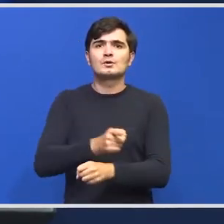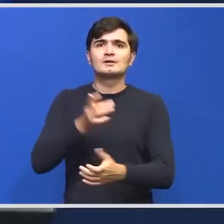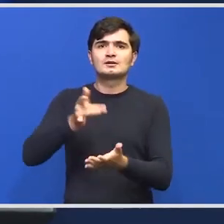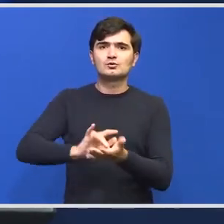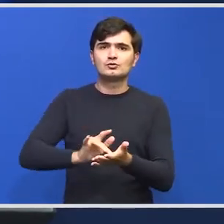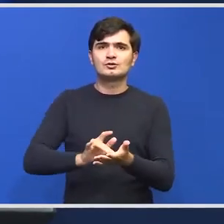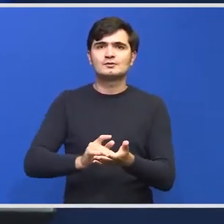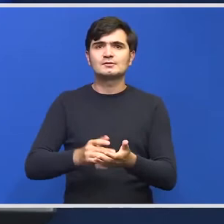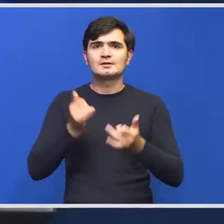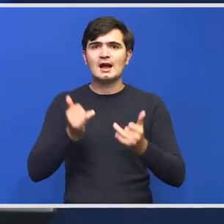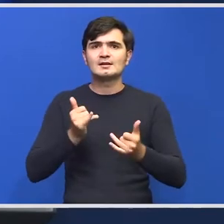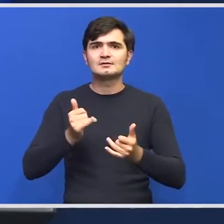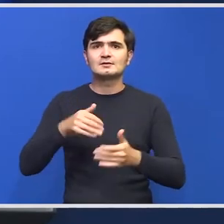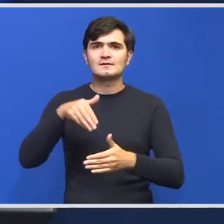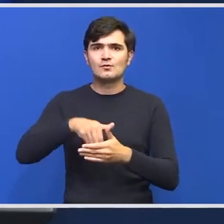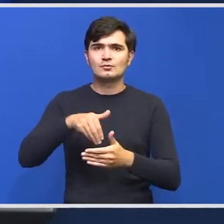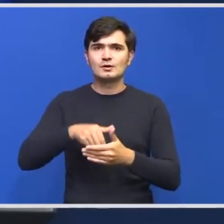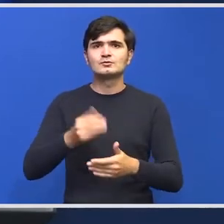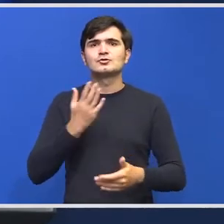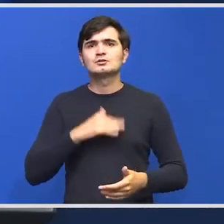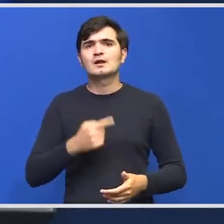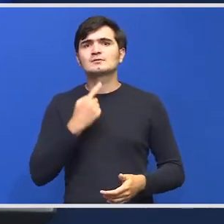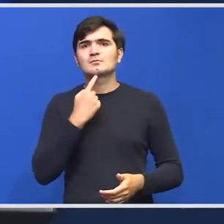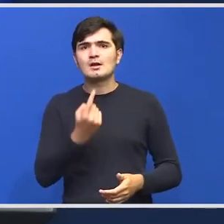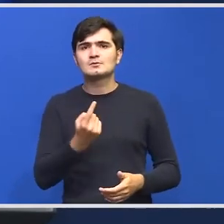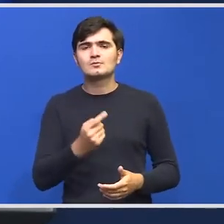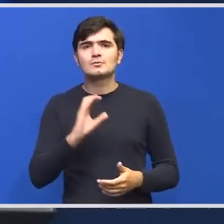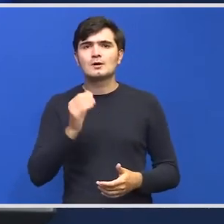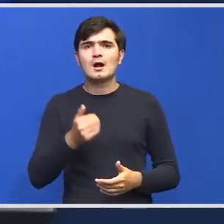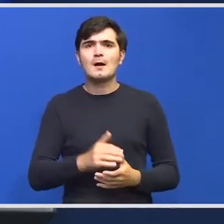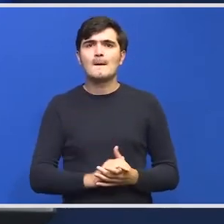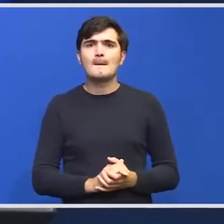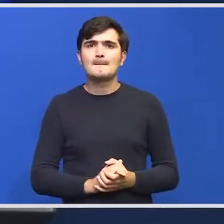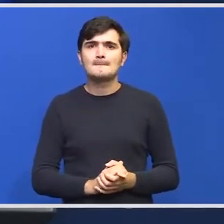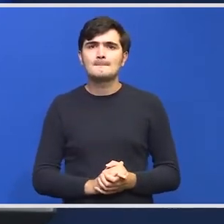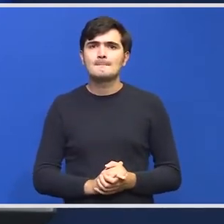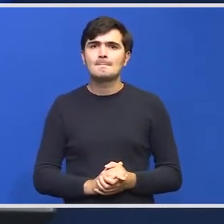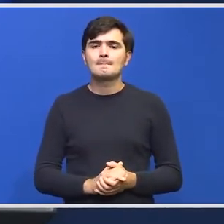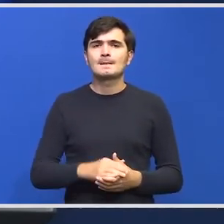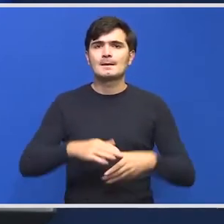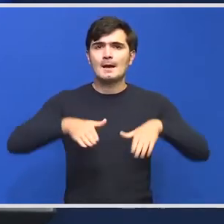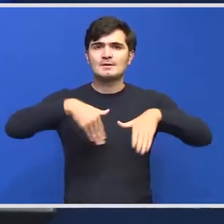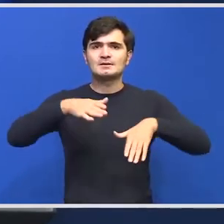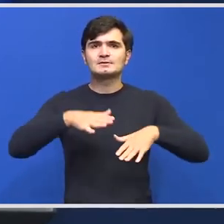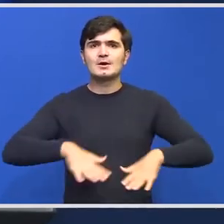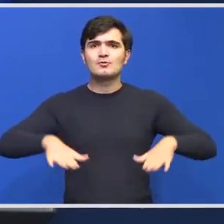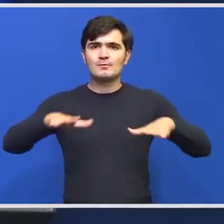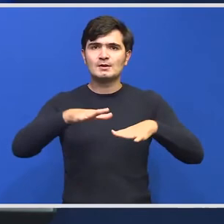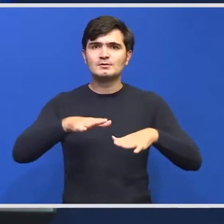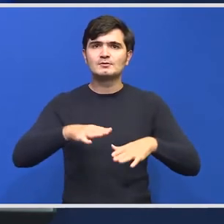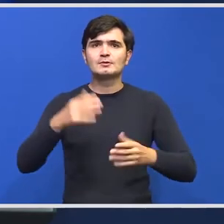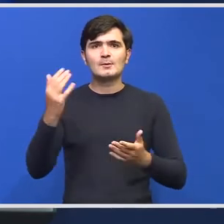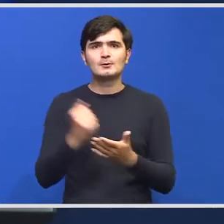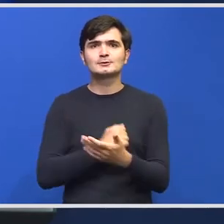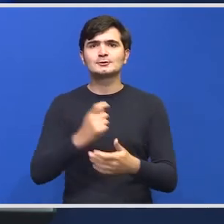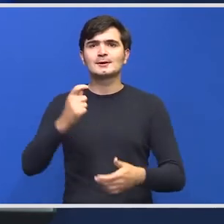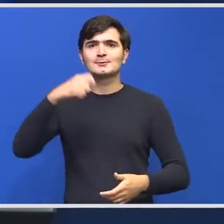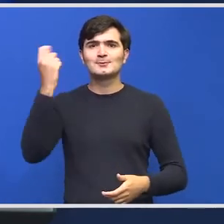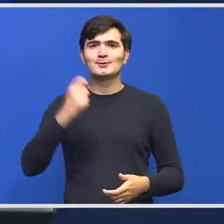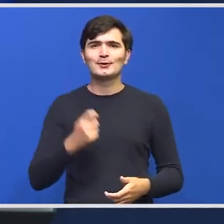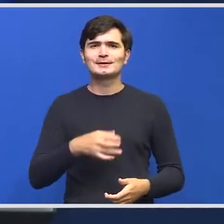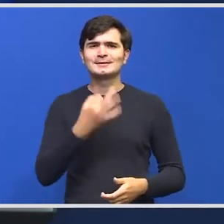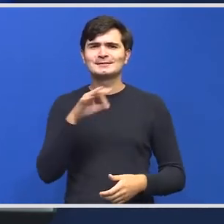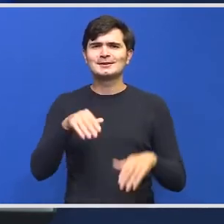urgență adoptate astăzi și aș mai dori să precizesc că în cadrul Ministerului Mediului avem câștigat un proiect de 10